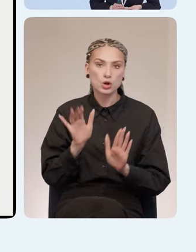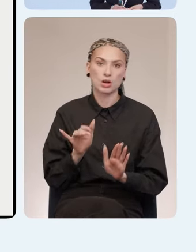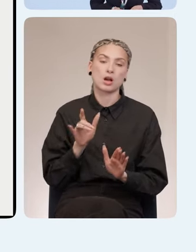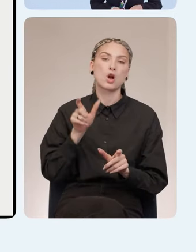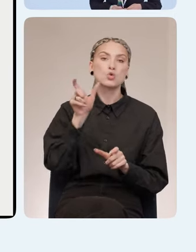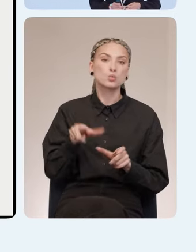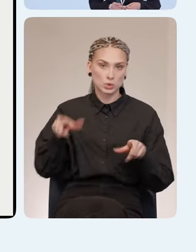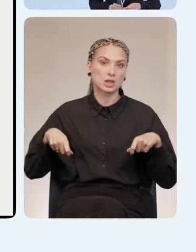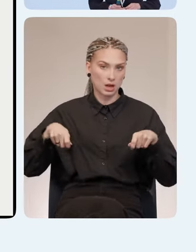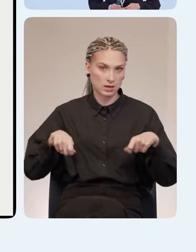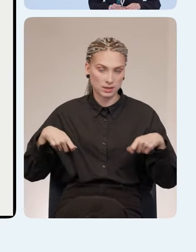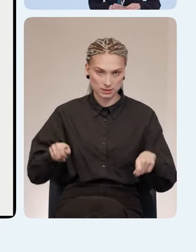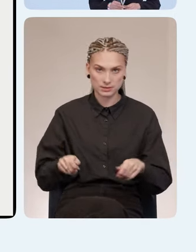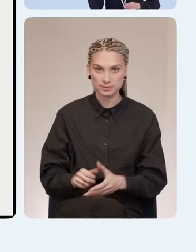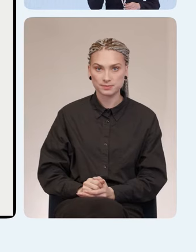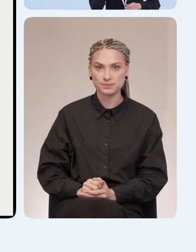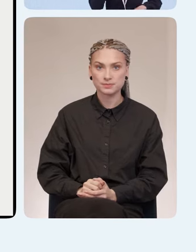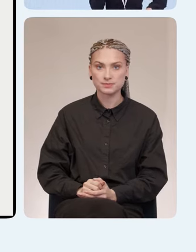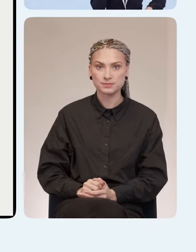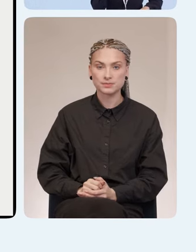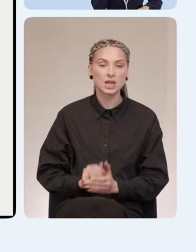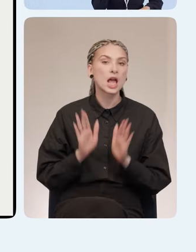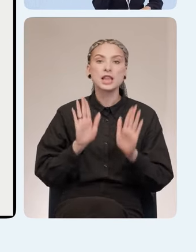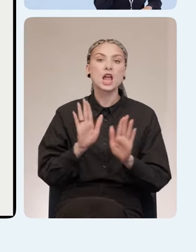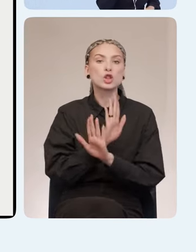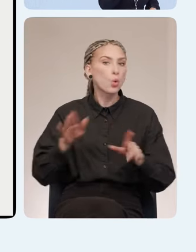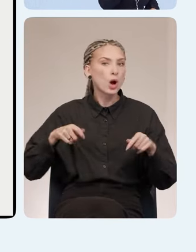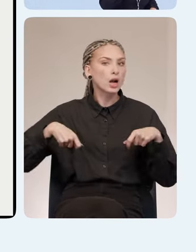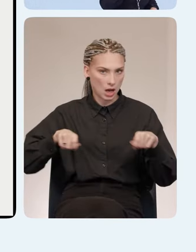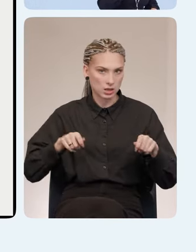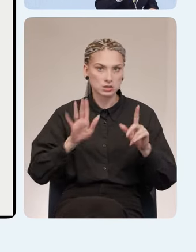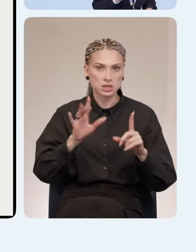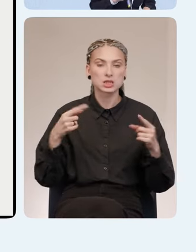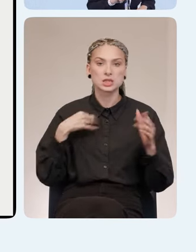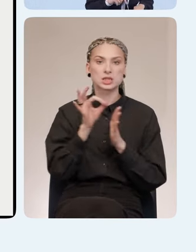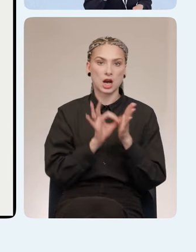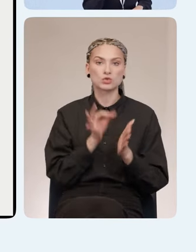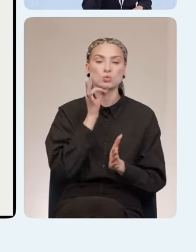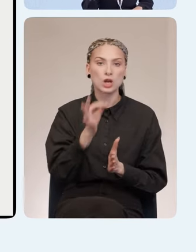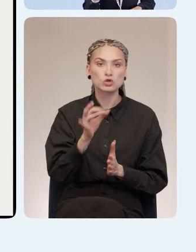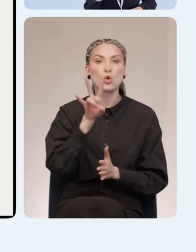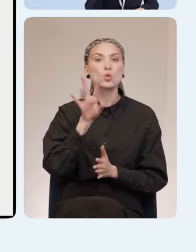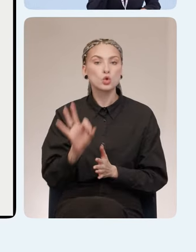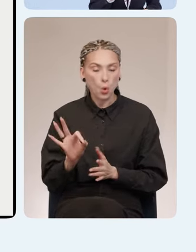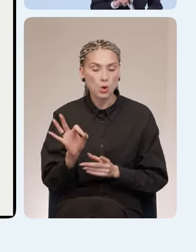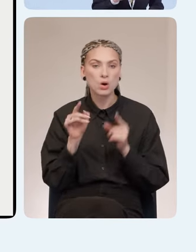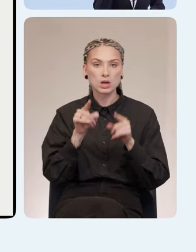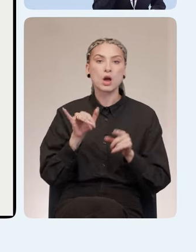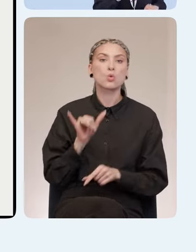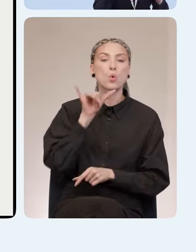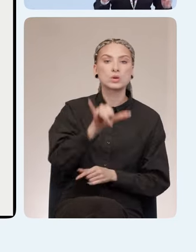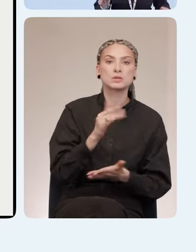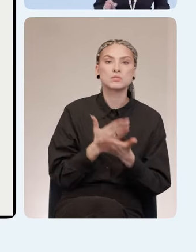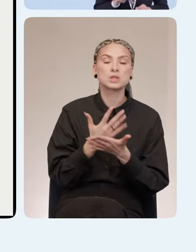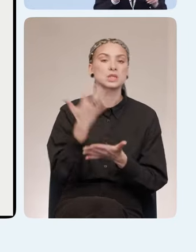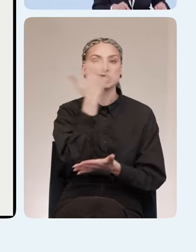инвалидностью. И причем не только на инвалидных колясках. Давайте я сразу вам сейчас об этом скажу. Но и гостей, например,